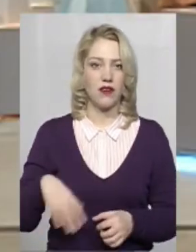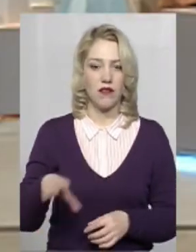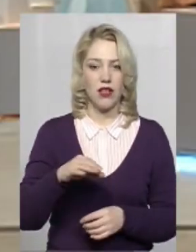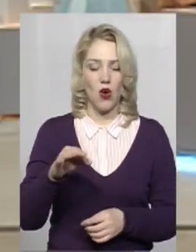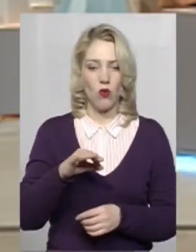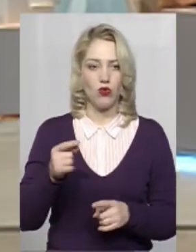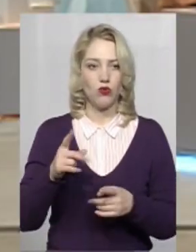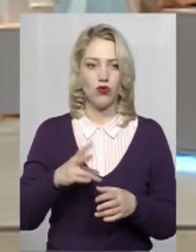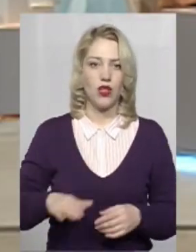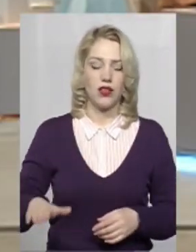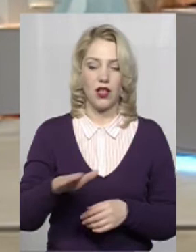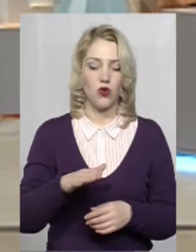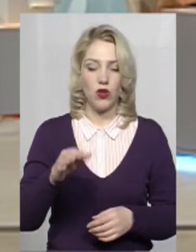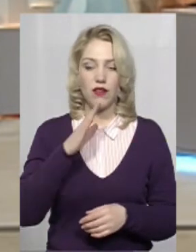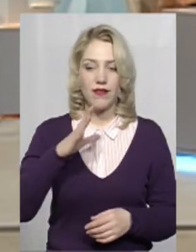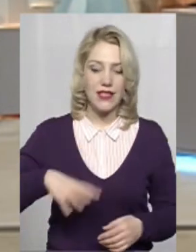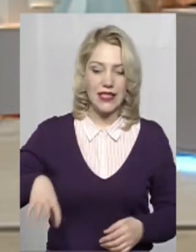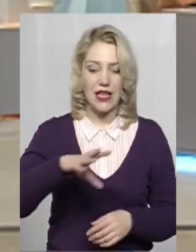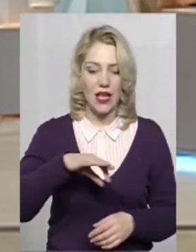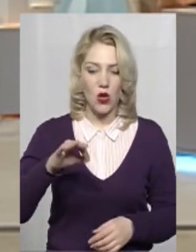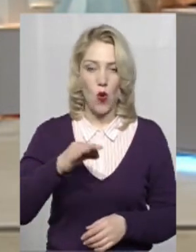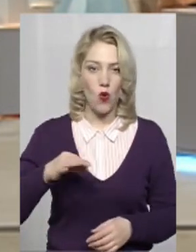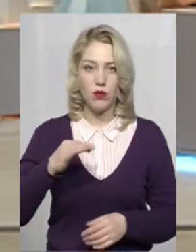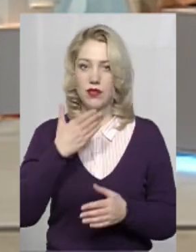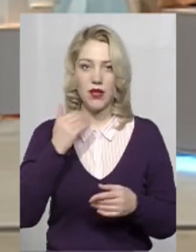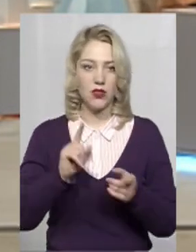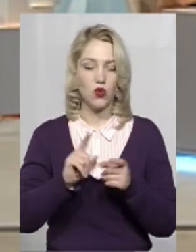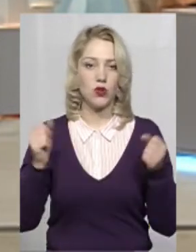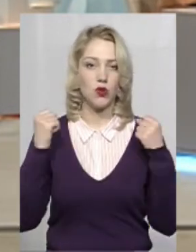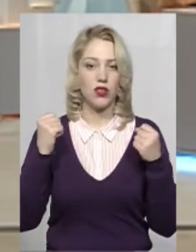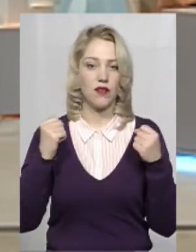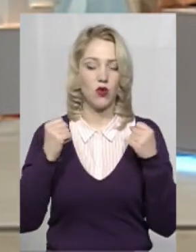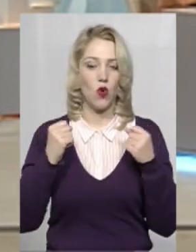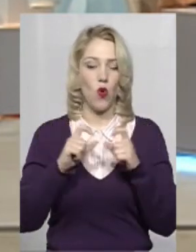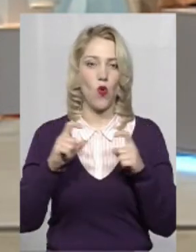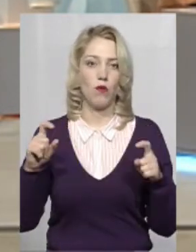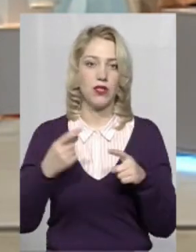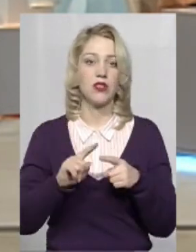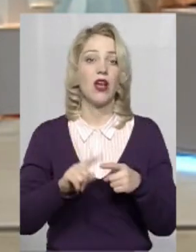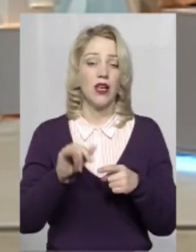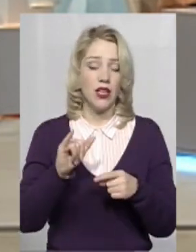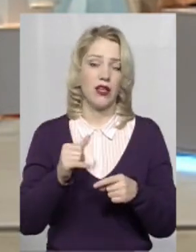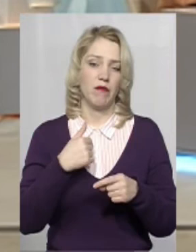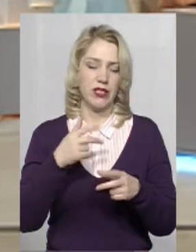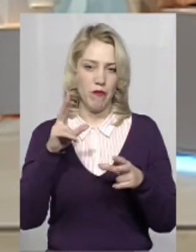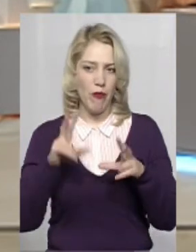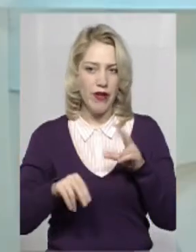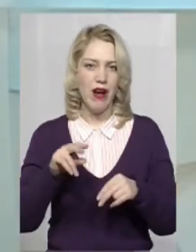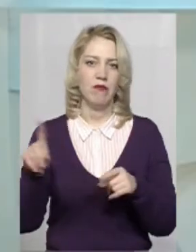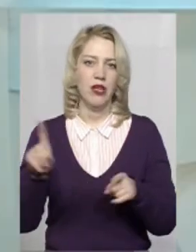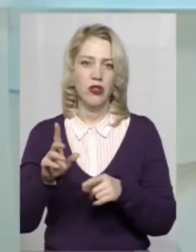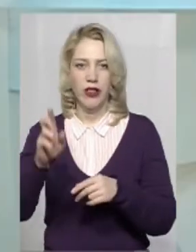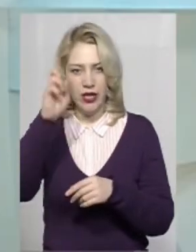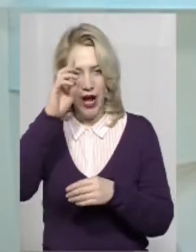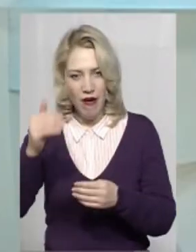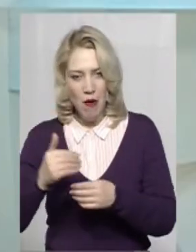області дійсно немає такого спортивного комплексу. Тому ми сподіваємося, що в цьому році і область нам допоможе, і держава нам ще